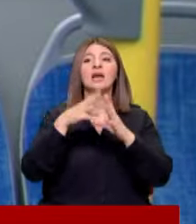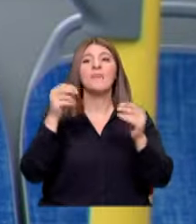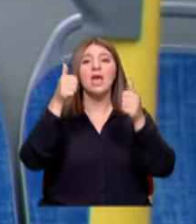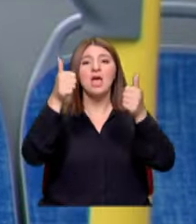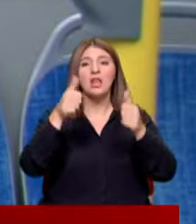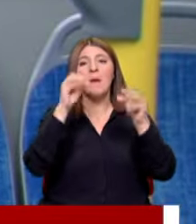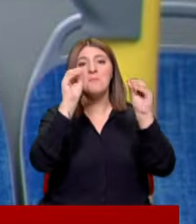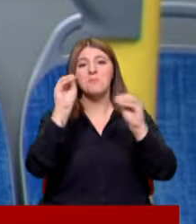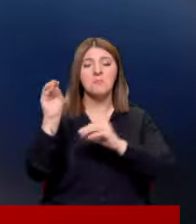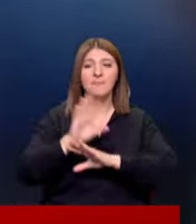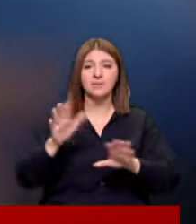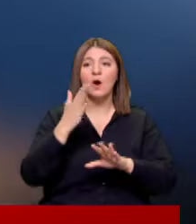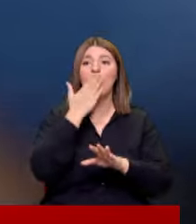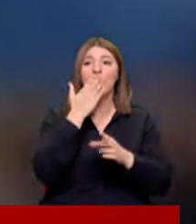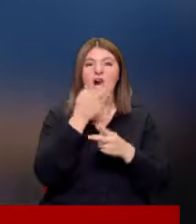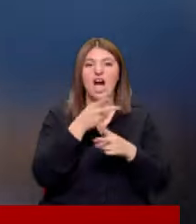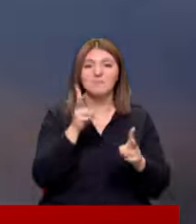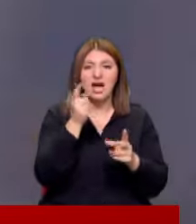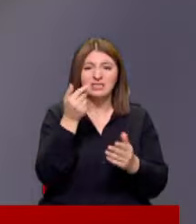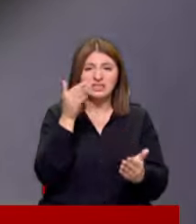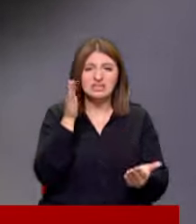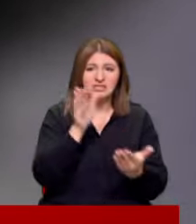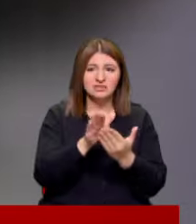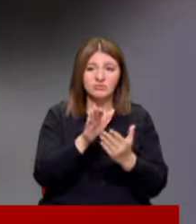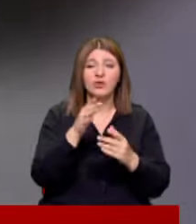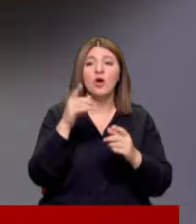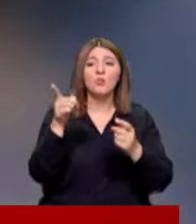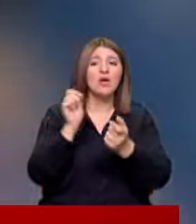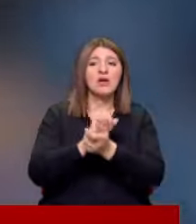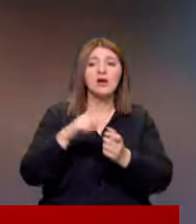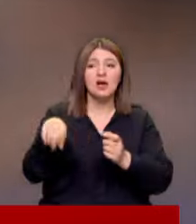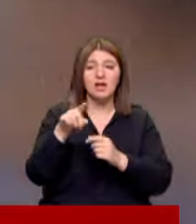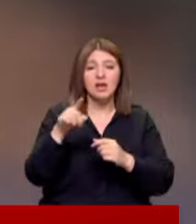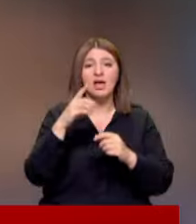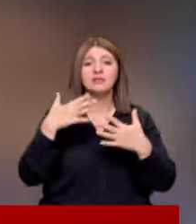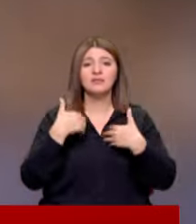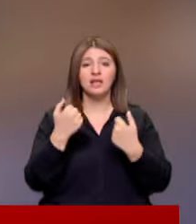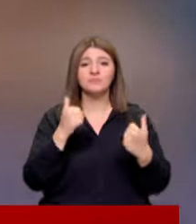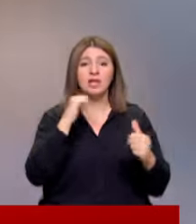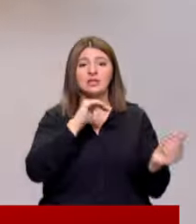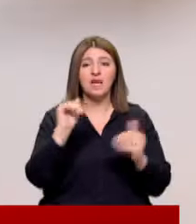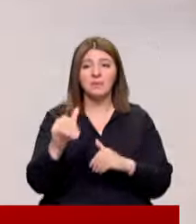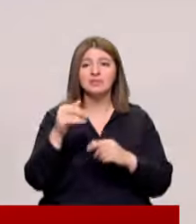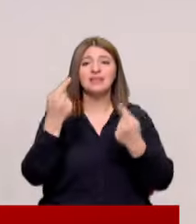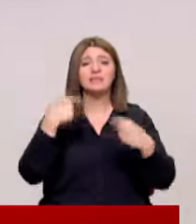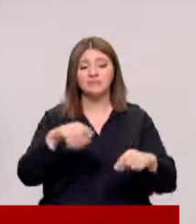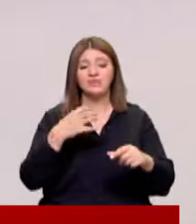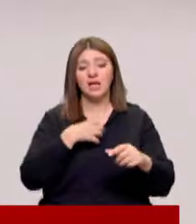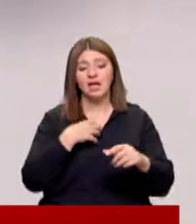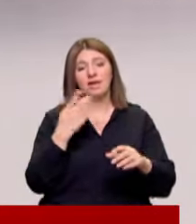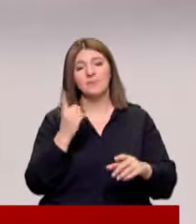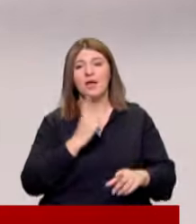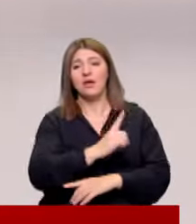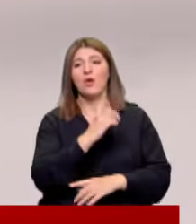kayıp ilanları yapıştırıldı Okulların açılmasına kısa süre kaldı Güran ailesi Narin'in sağ salim dönmesini sınıfındaki yerine